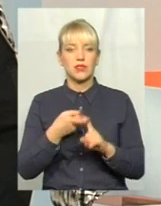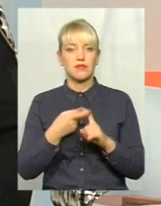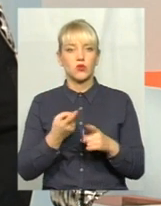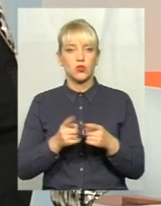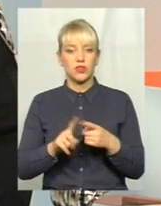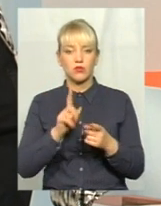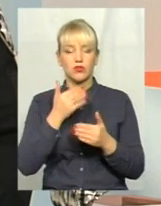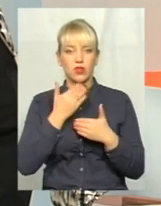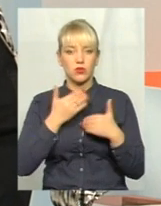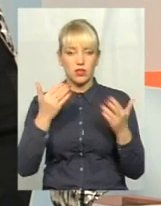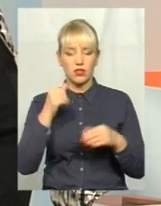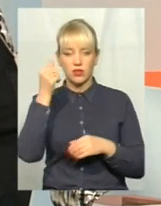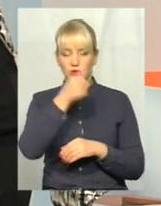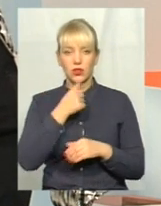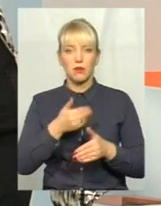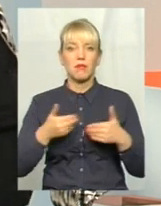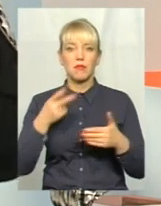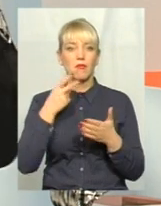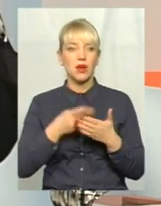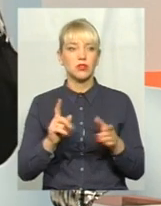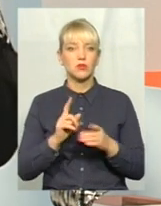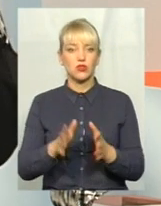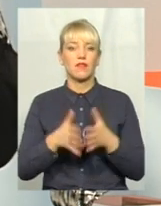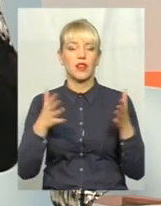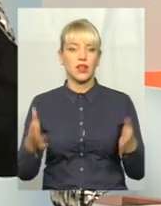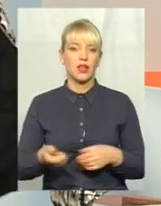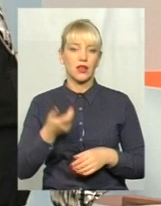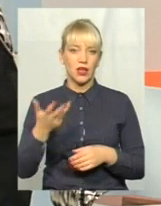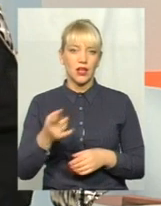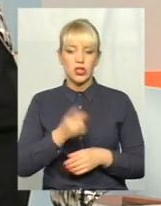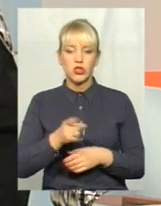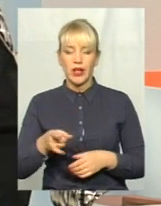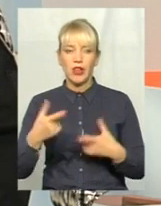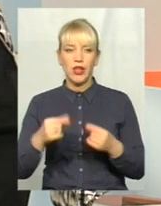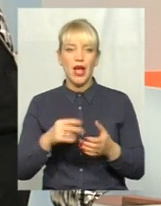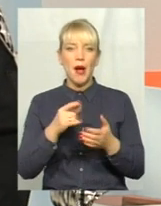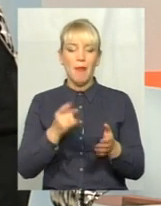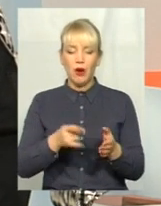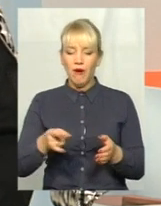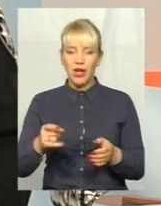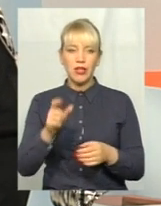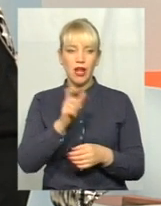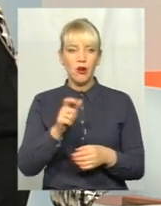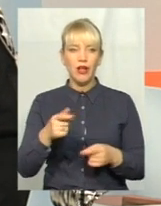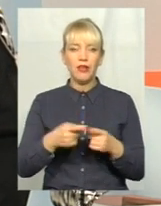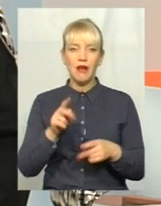роки ми бачимо, що велика кількість тих стоянок, де паркувалися люди, просто забудована.